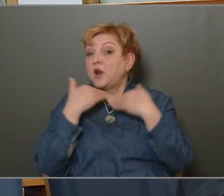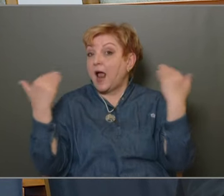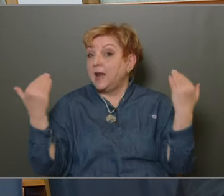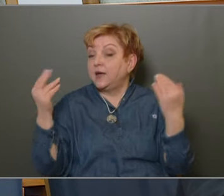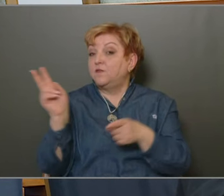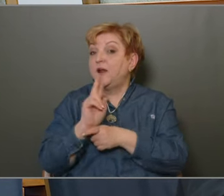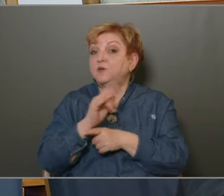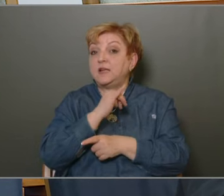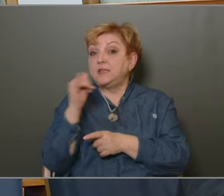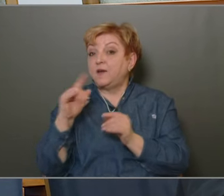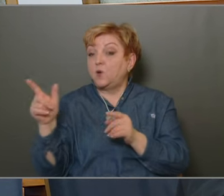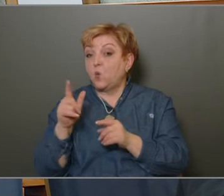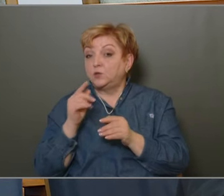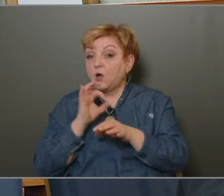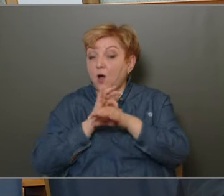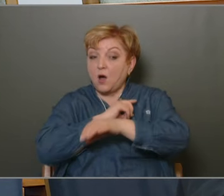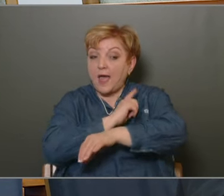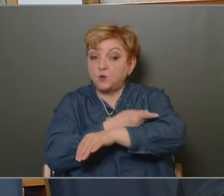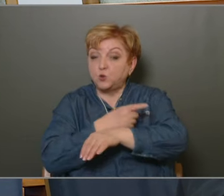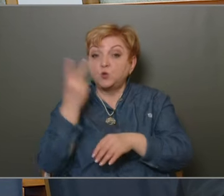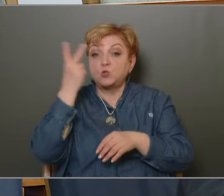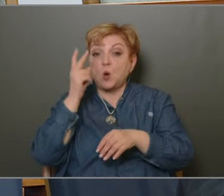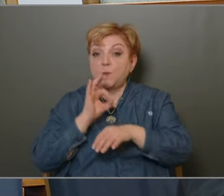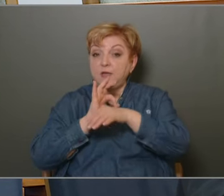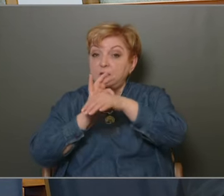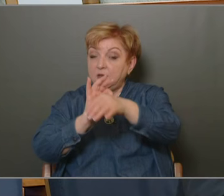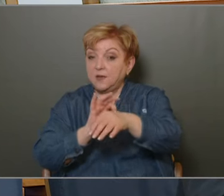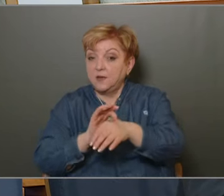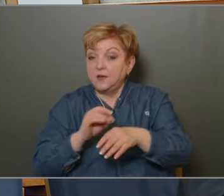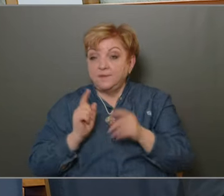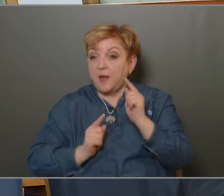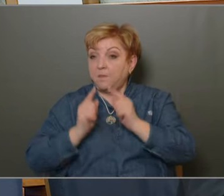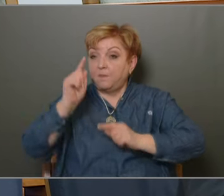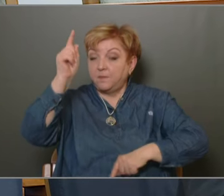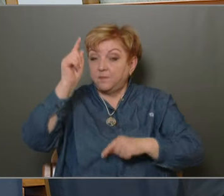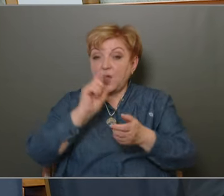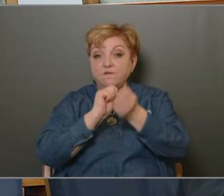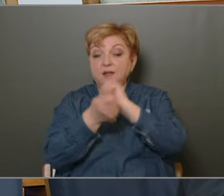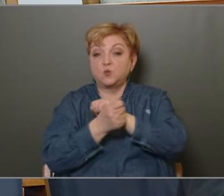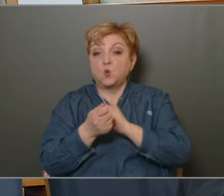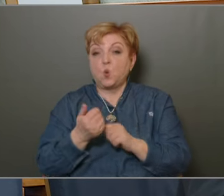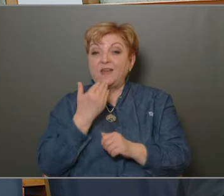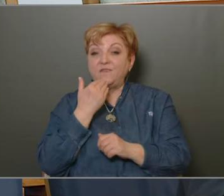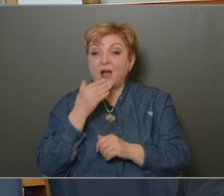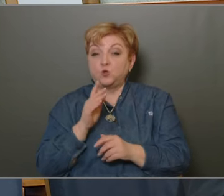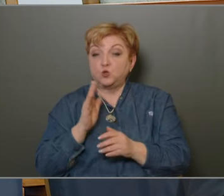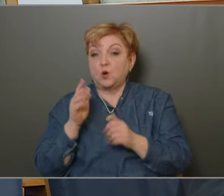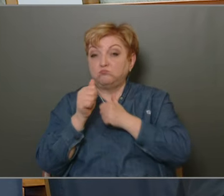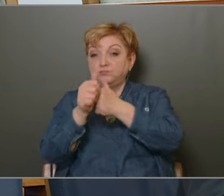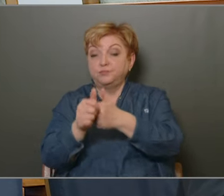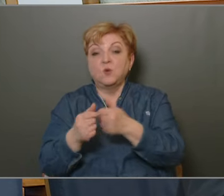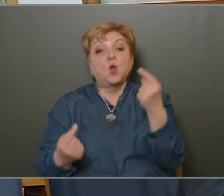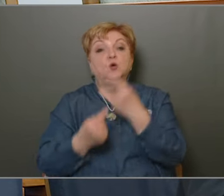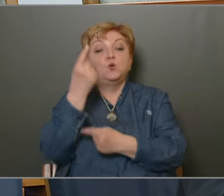elég, ha a felügyelet évek óta erősödő szakmai irányítása nem reagált volna innovatív szellemben a növekvő és változó kihívásokra. A